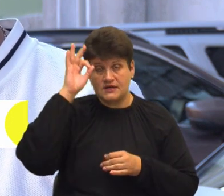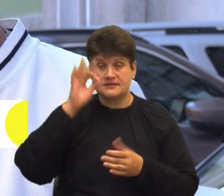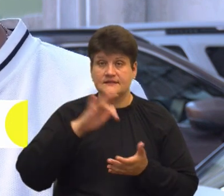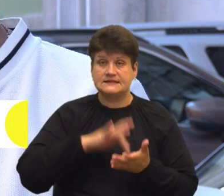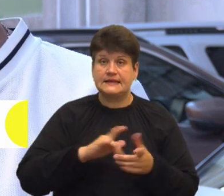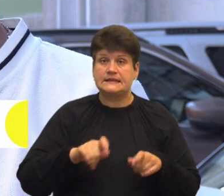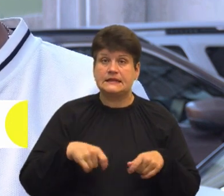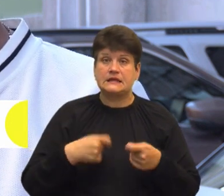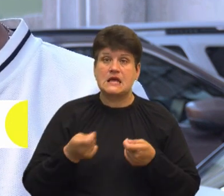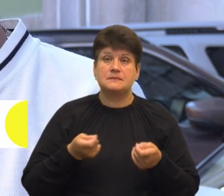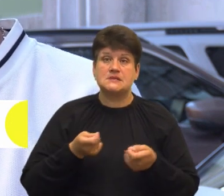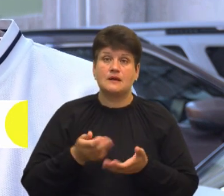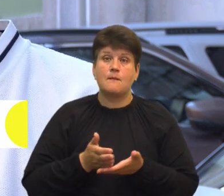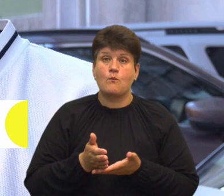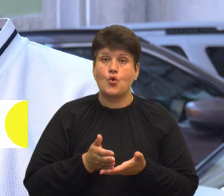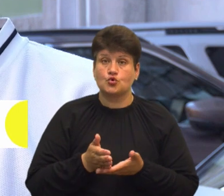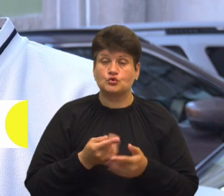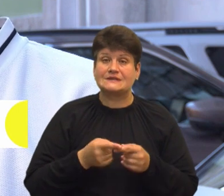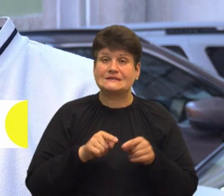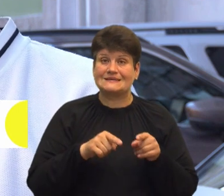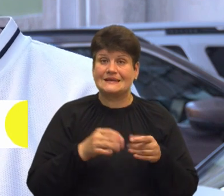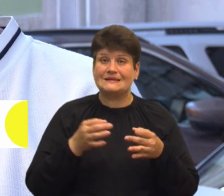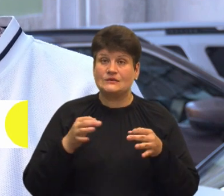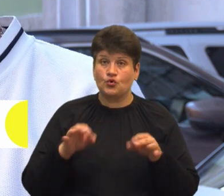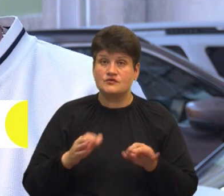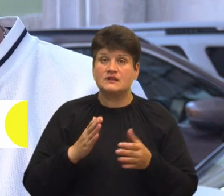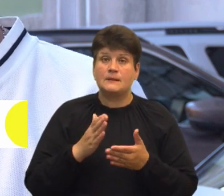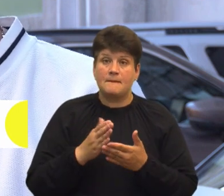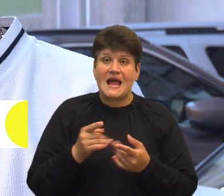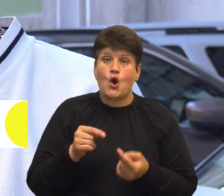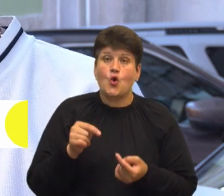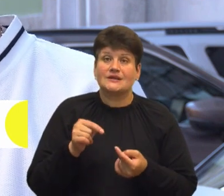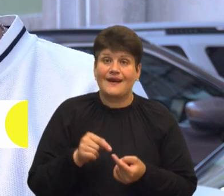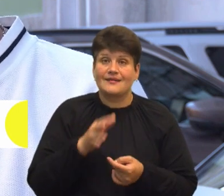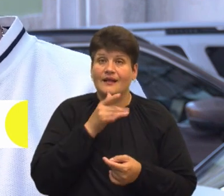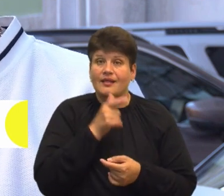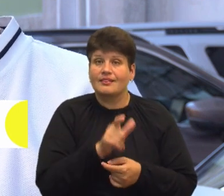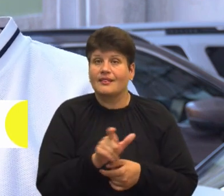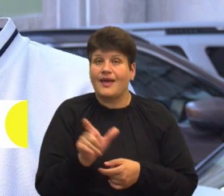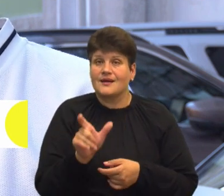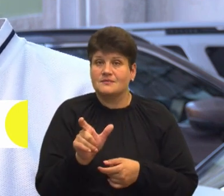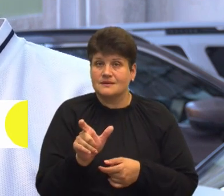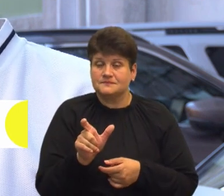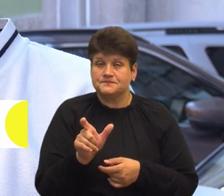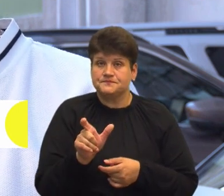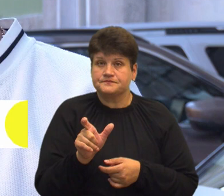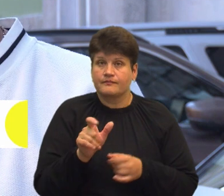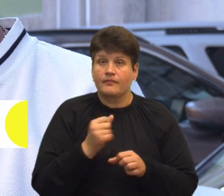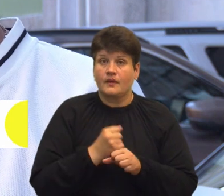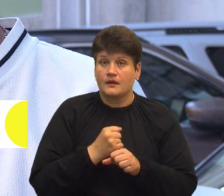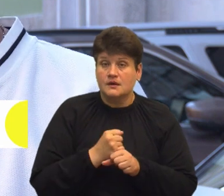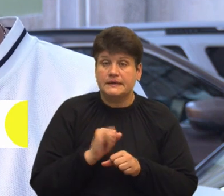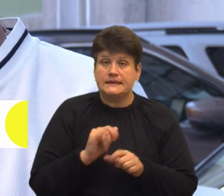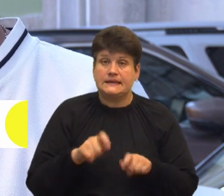адміністративних послуг Цей дозвіл має конкретний термін дії і дається на